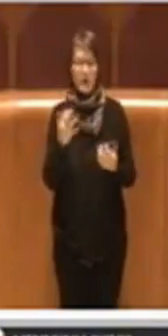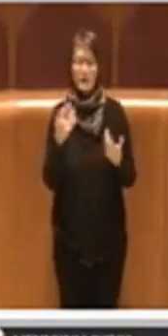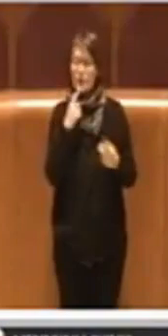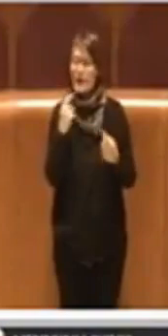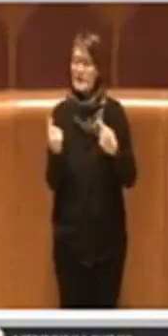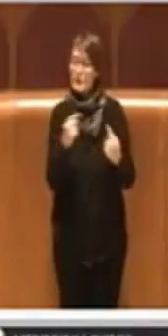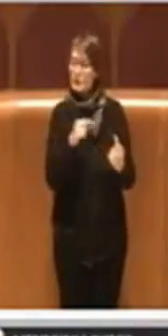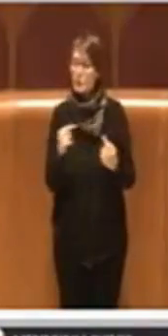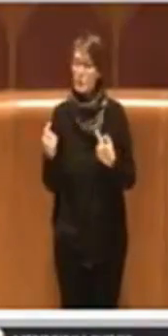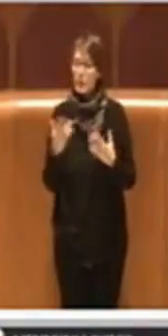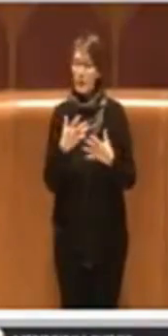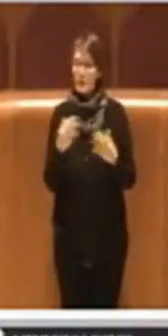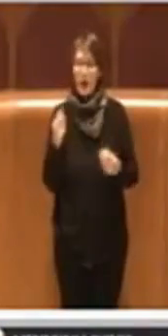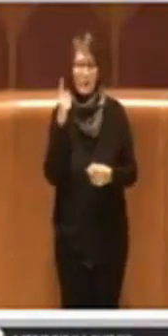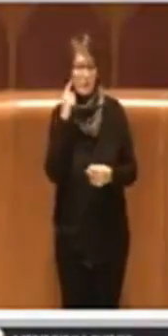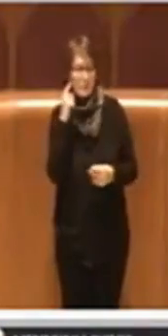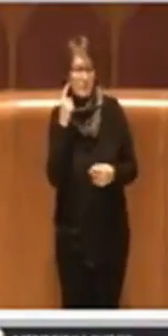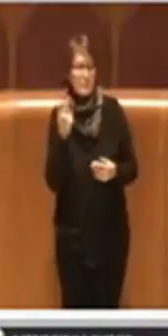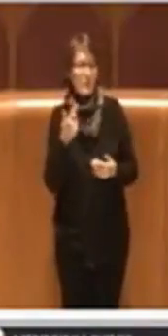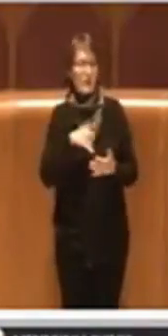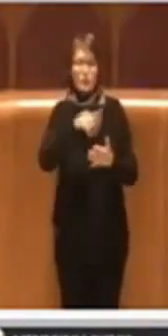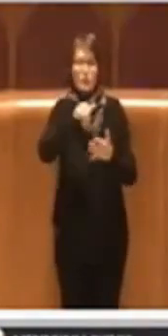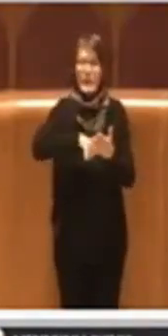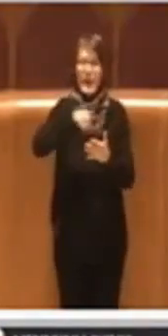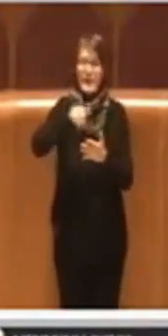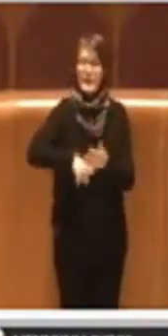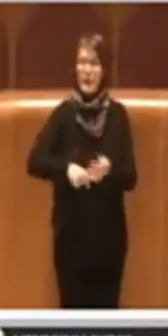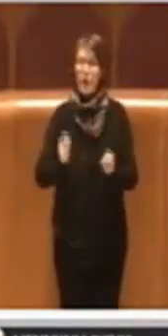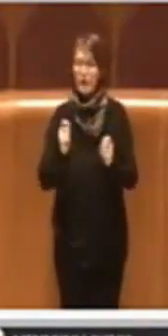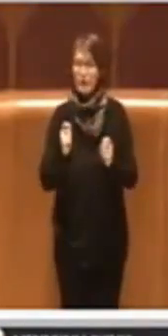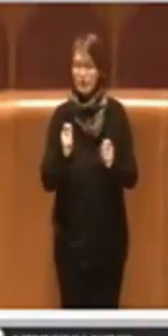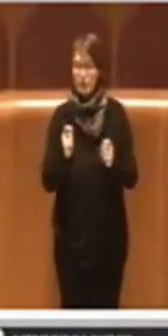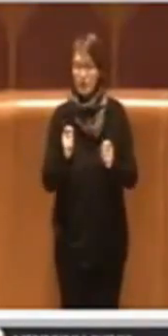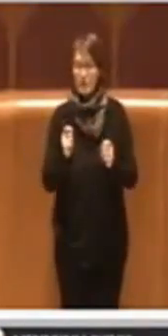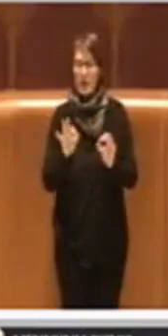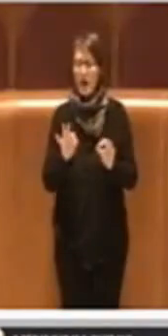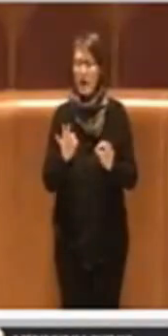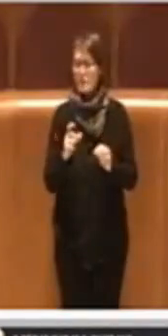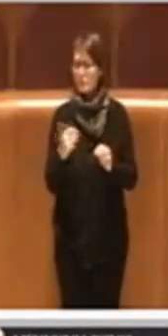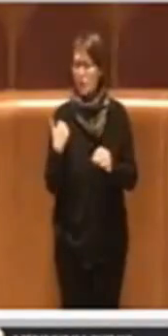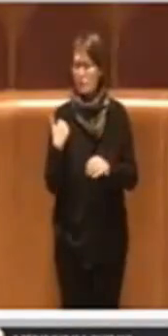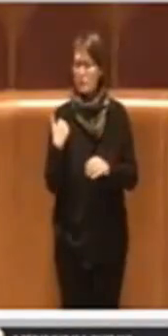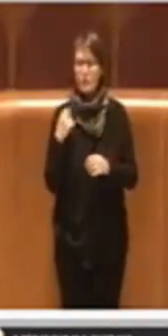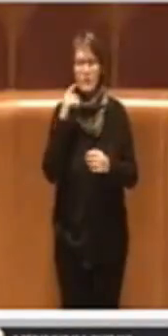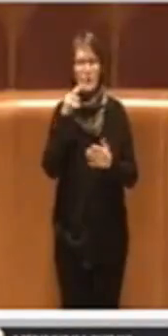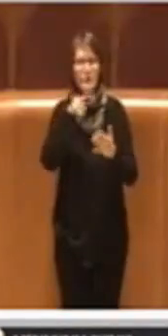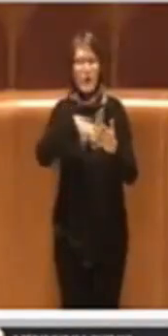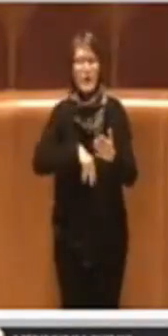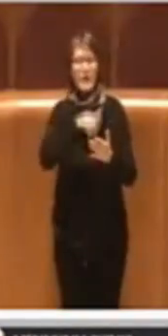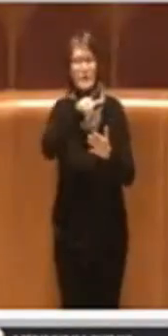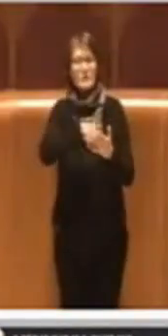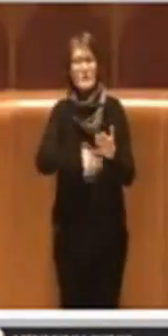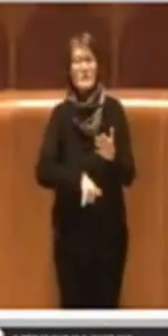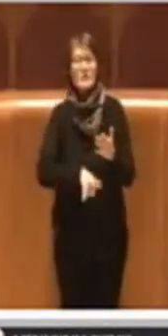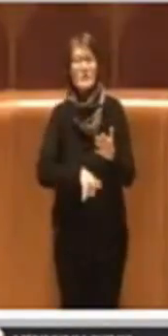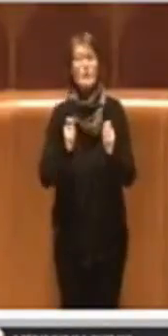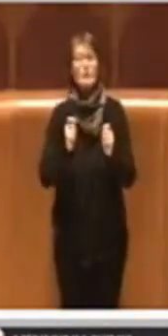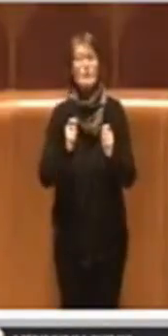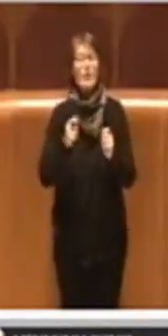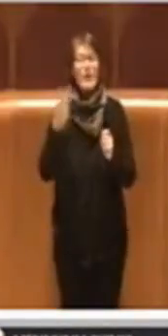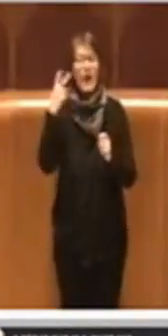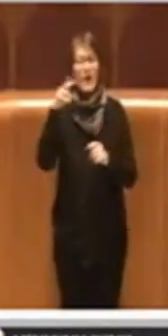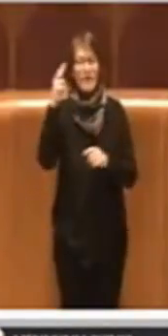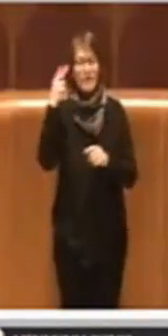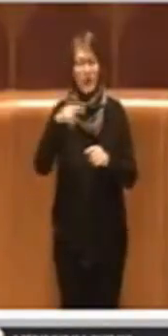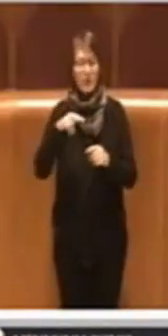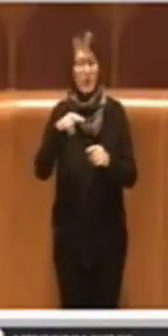parlare di articoli di giornale, ho letto giorni fa un articolo del giornale di Verona che con un semplice regolamento